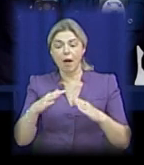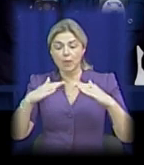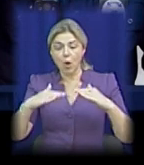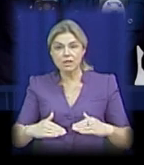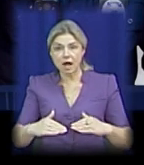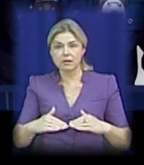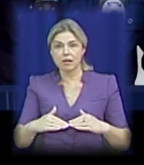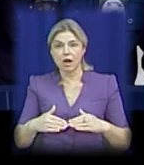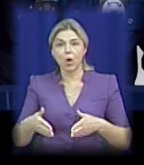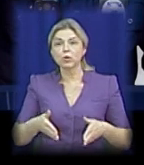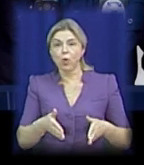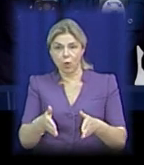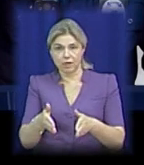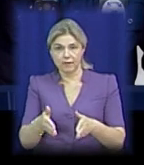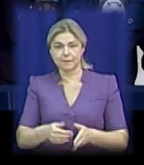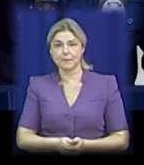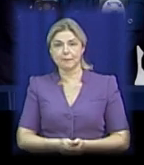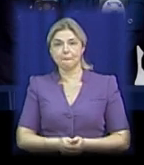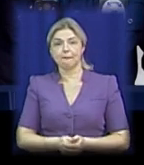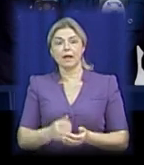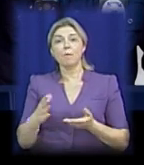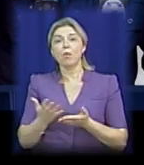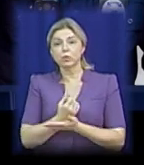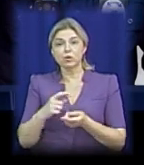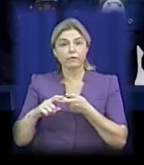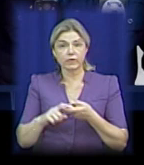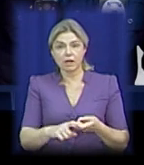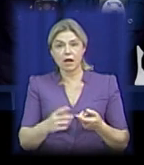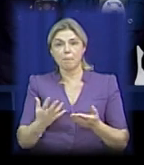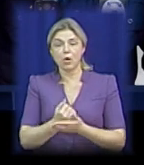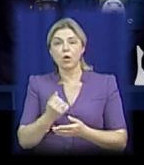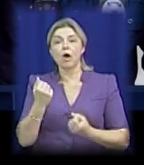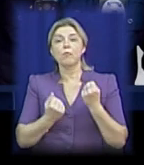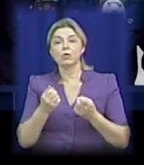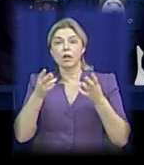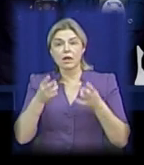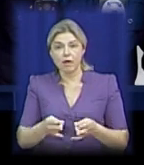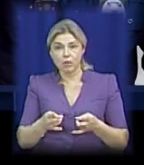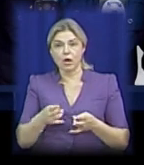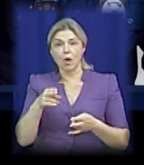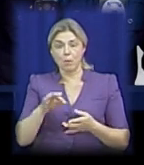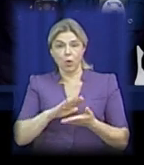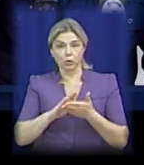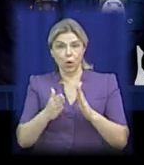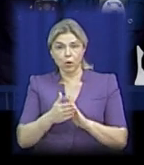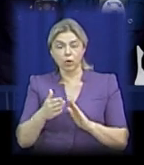дорожнього полотна. Внаслідок чого відбулася дорожньо-транспортна пригода за дорожніх умов,